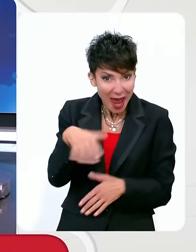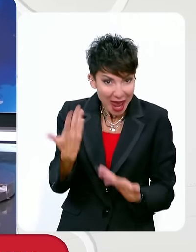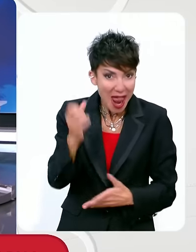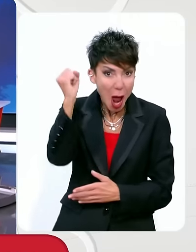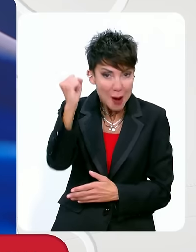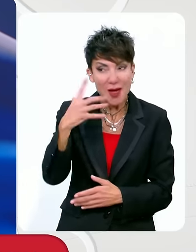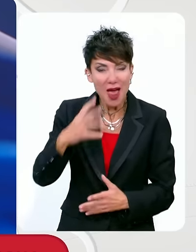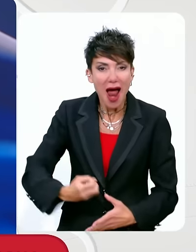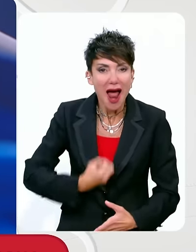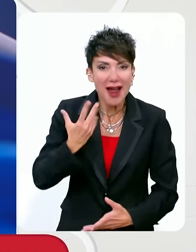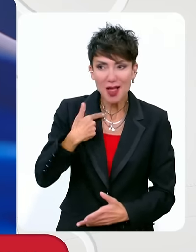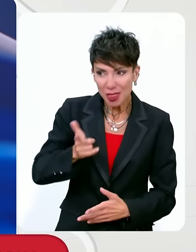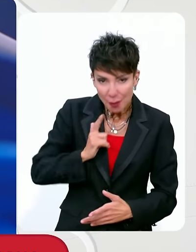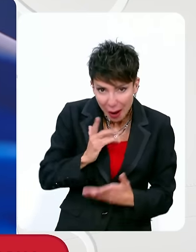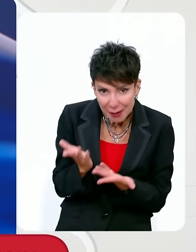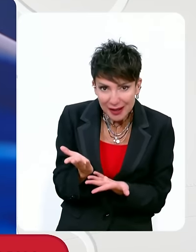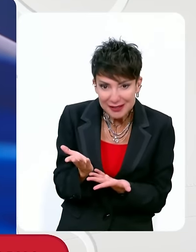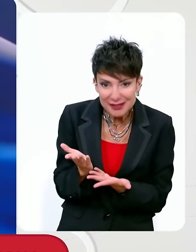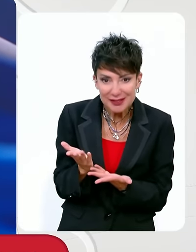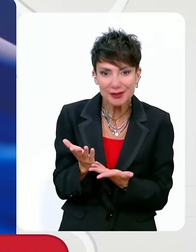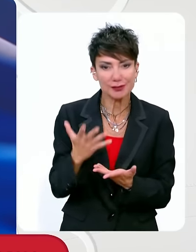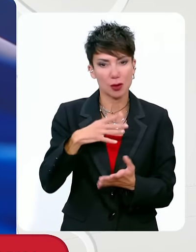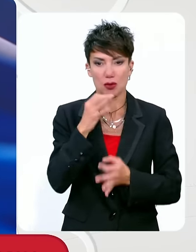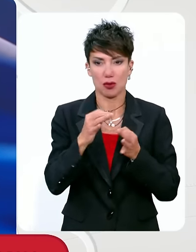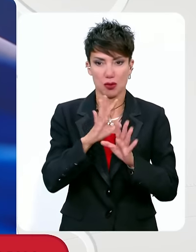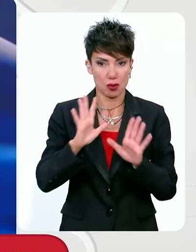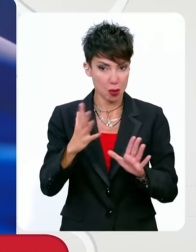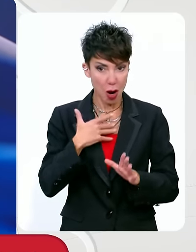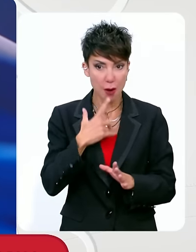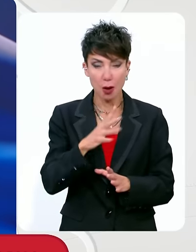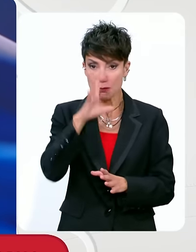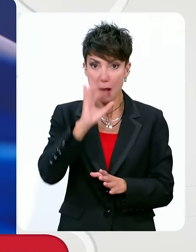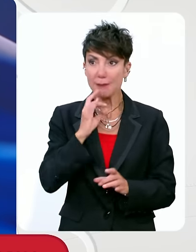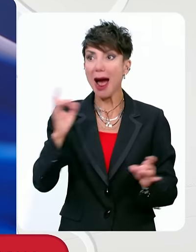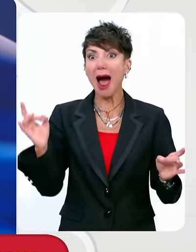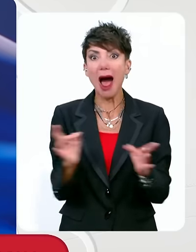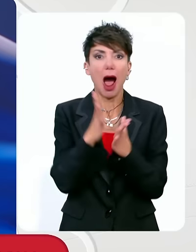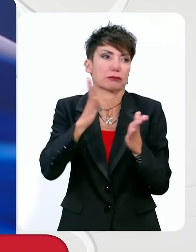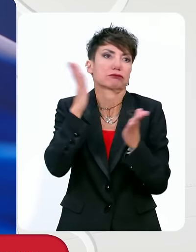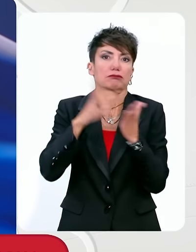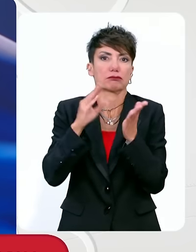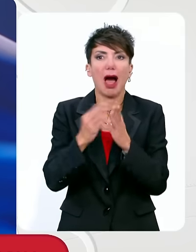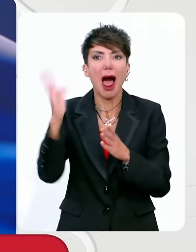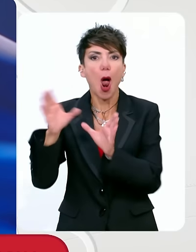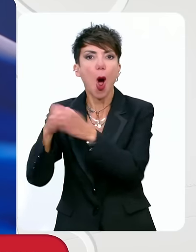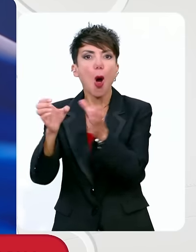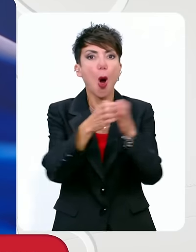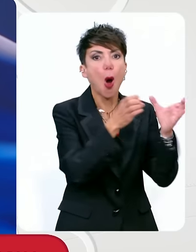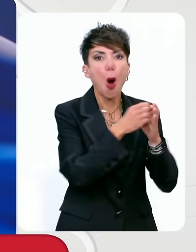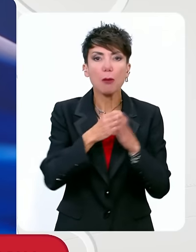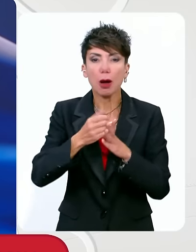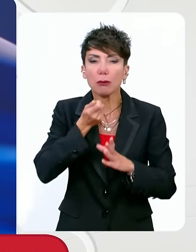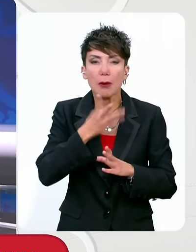συναισθήματά σας και πραγματικά να το περιμένατε αυτό που συνέβη. Καλά, να σας πω το εξής, ότι οποιαδήποτε ελληνική ομάδα και να παιζε σε τέτοιον αγώνα, σε τέτοια